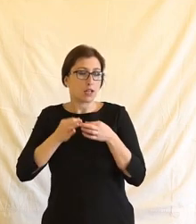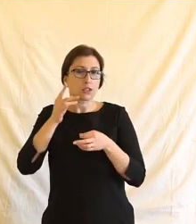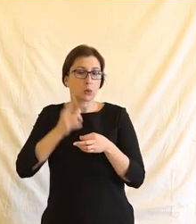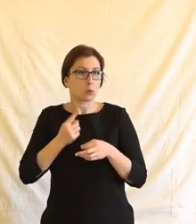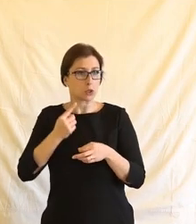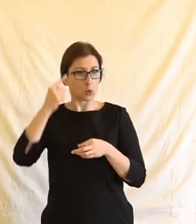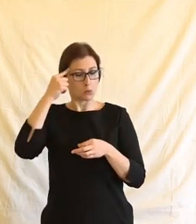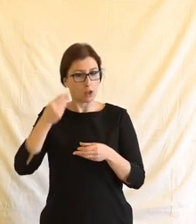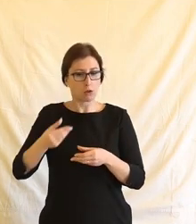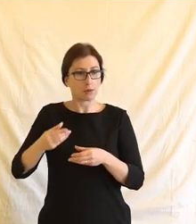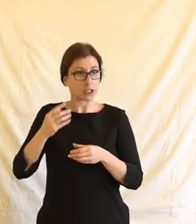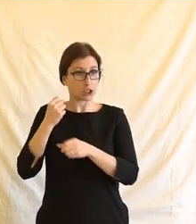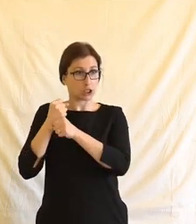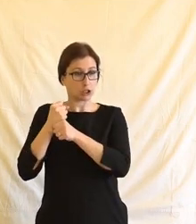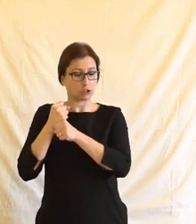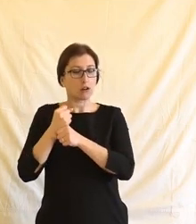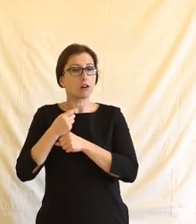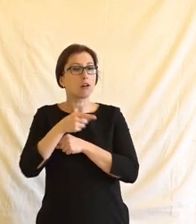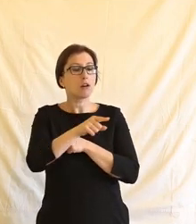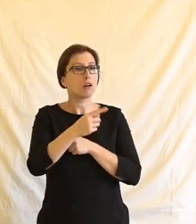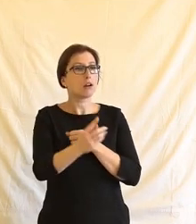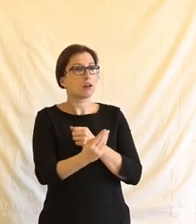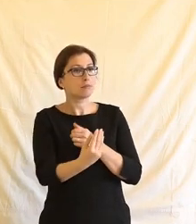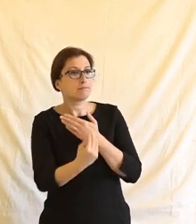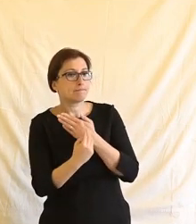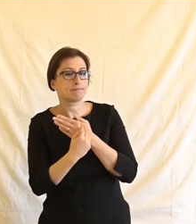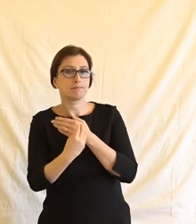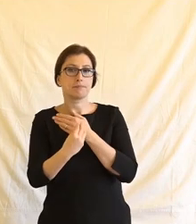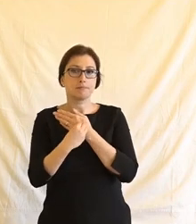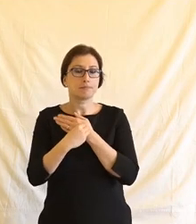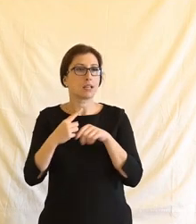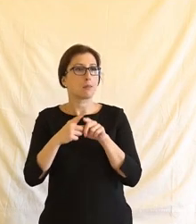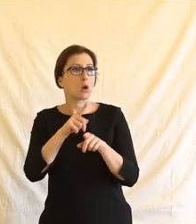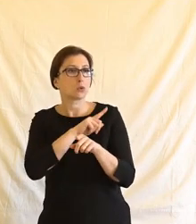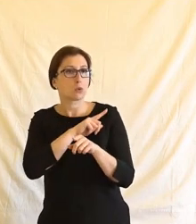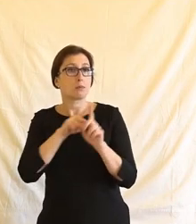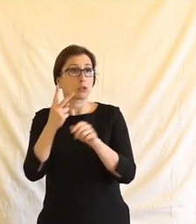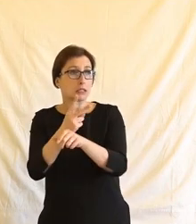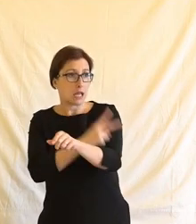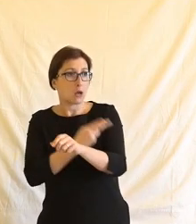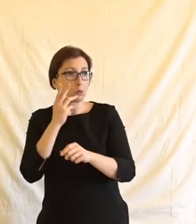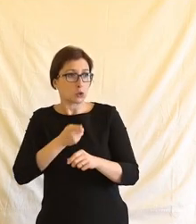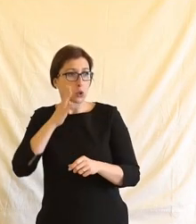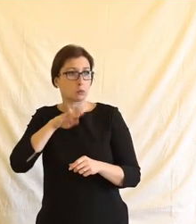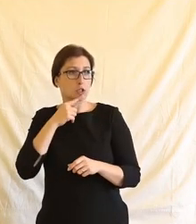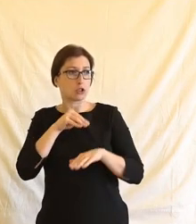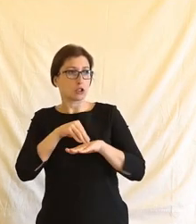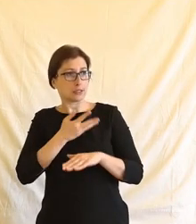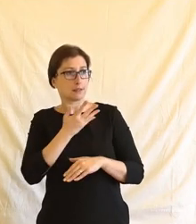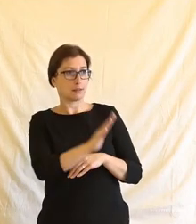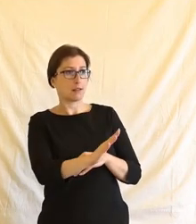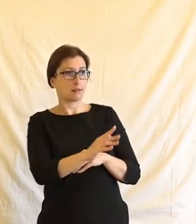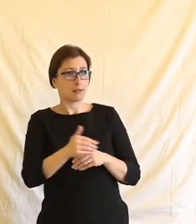sebevědomý na to, aby dokázal jak soukromým subjektům, tak ale i státu říct, prostě ne. Tohle to je hranice,